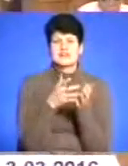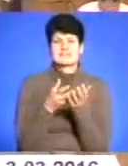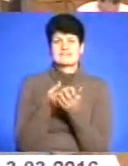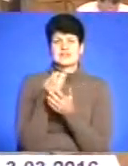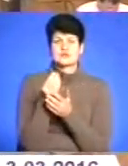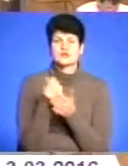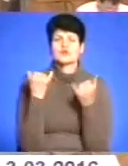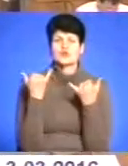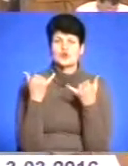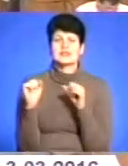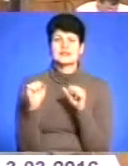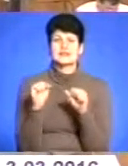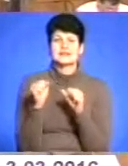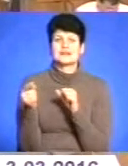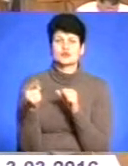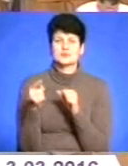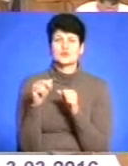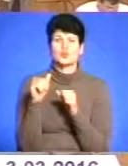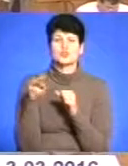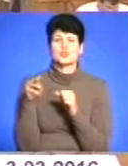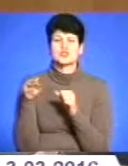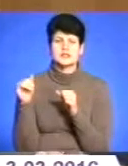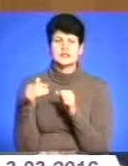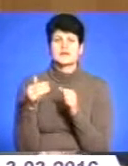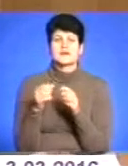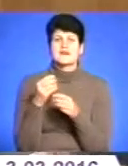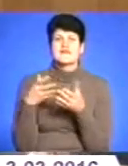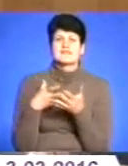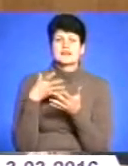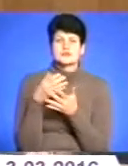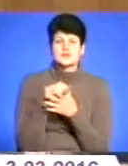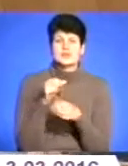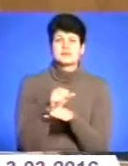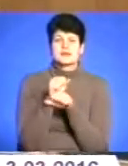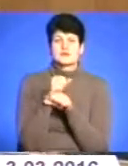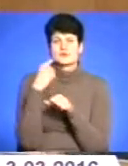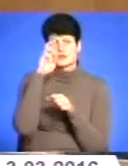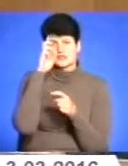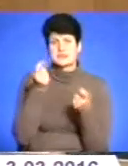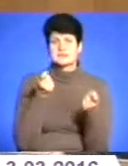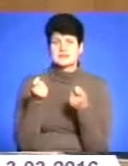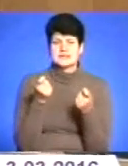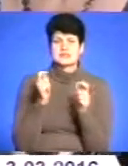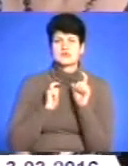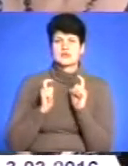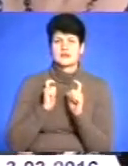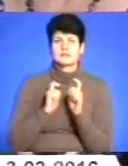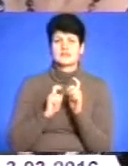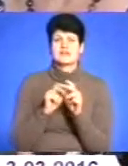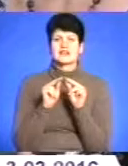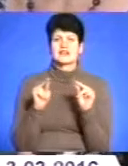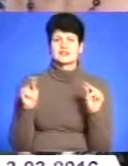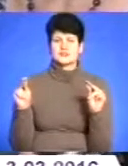Сьогодні керівники тернопільських училищ анонсували пікет облдержадміністрації зі студентами та викладачами. «Говорив